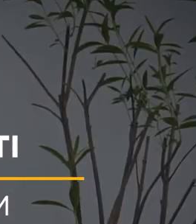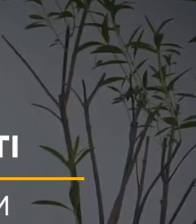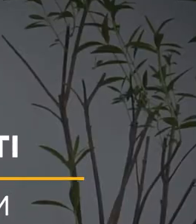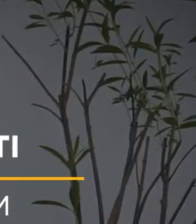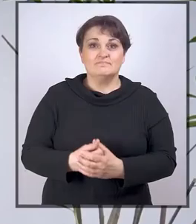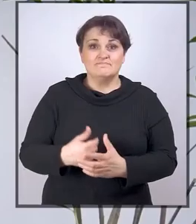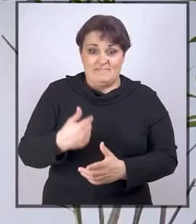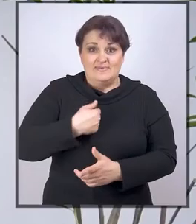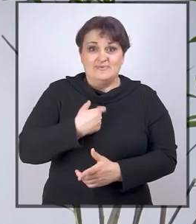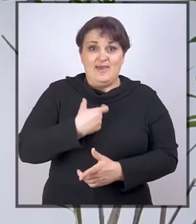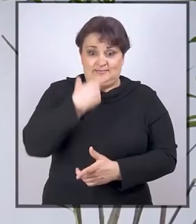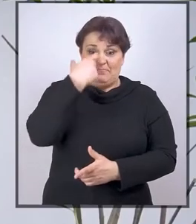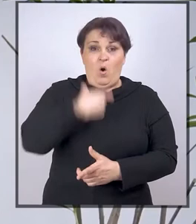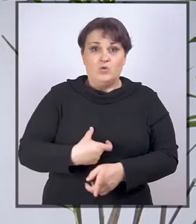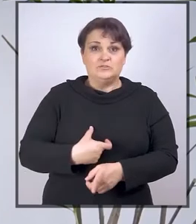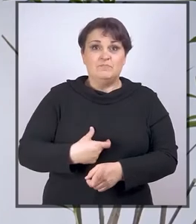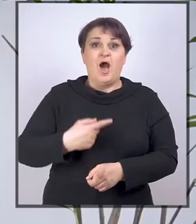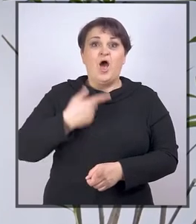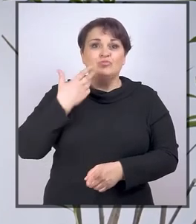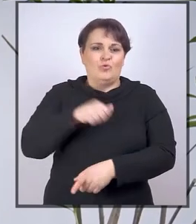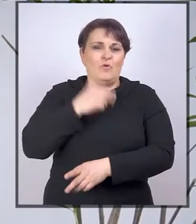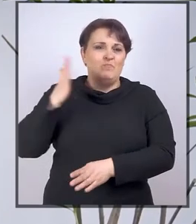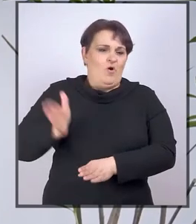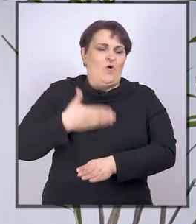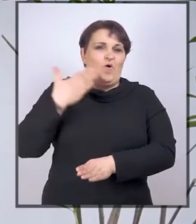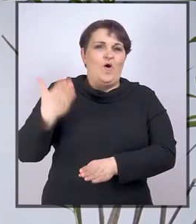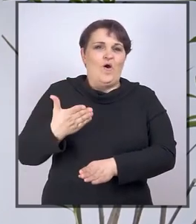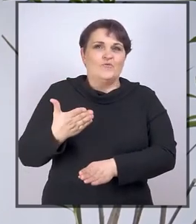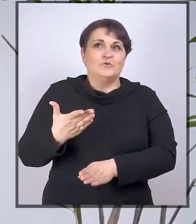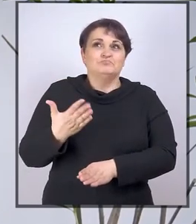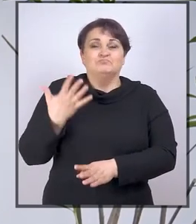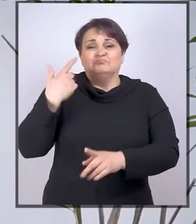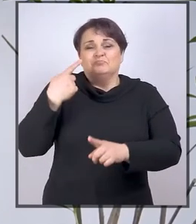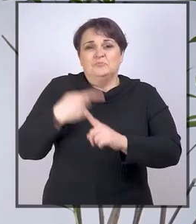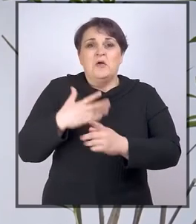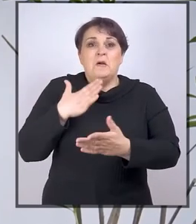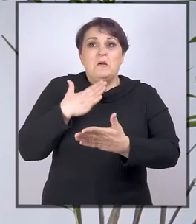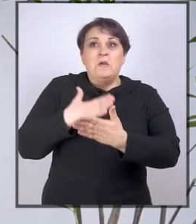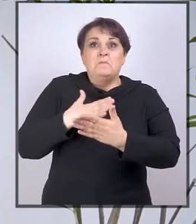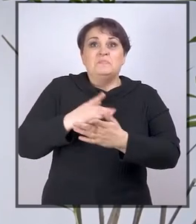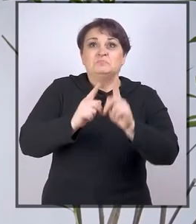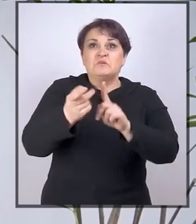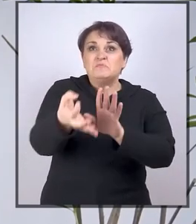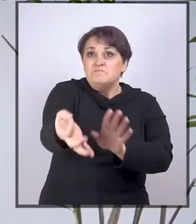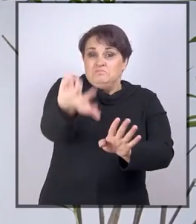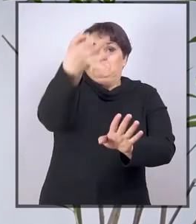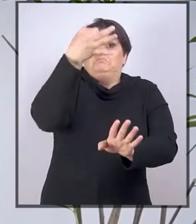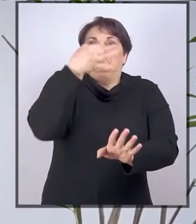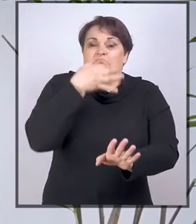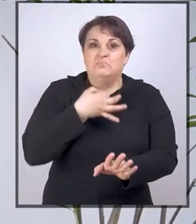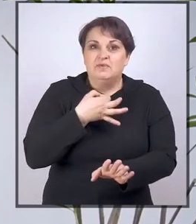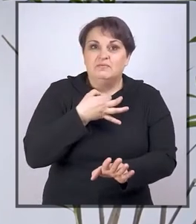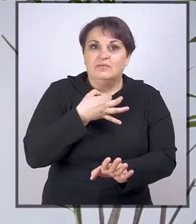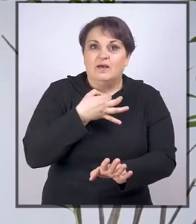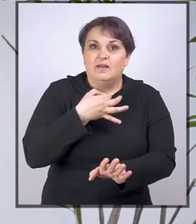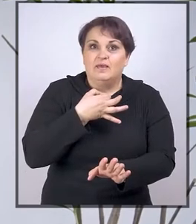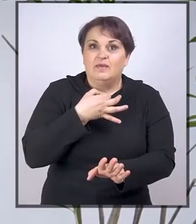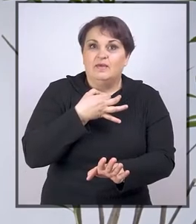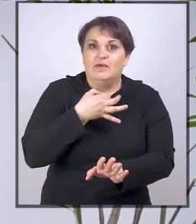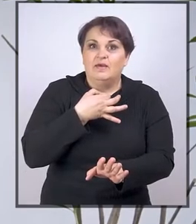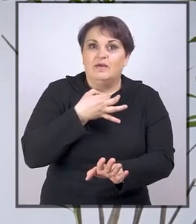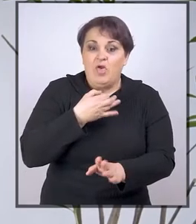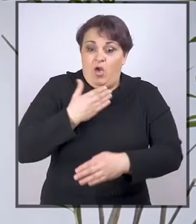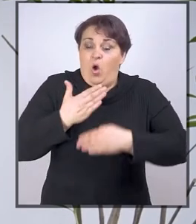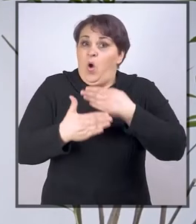Ja sam osoba koja je tokom godina često bila pitana o